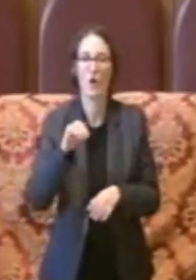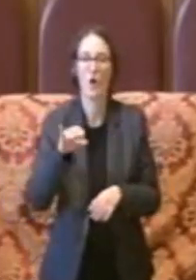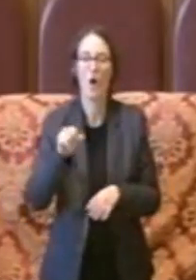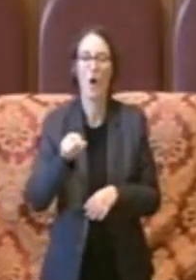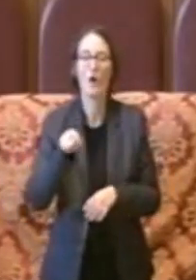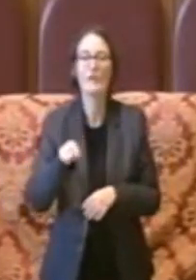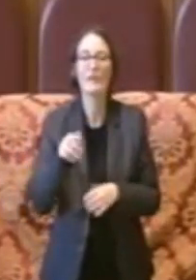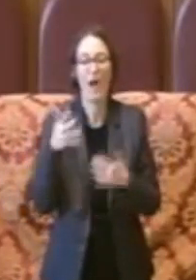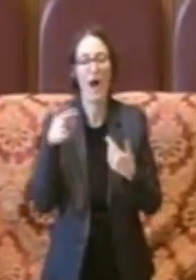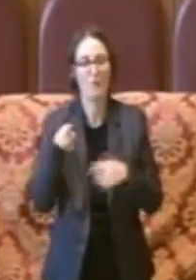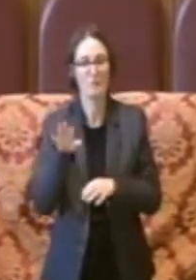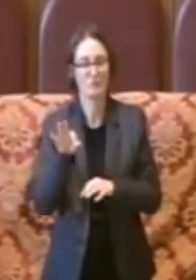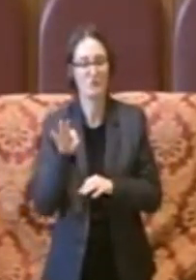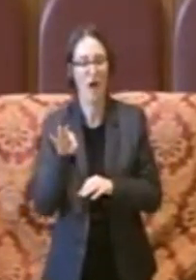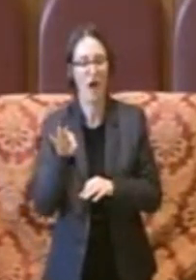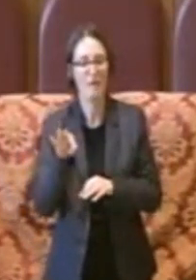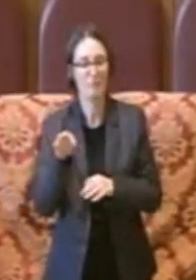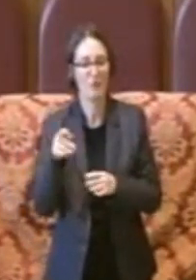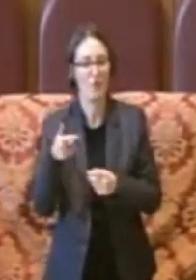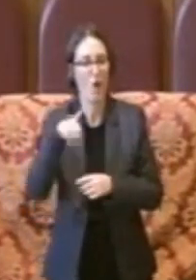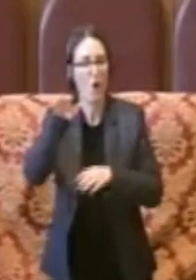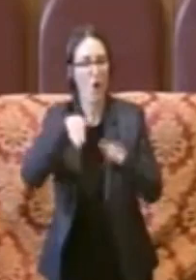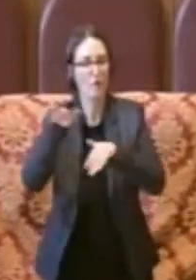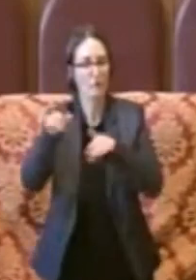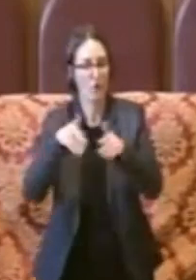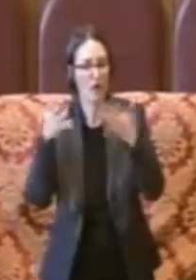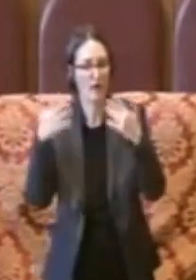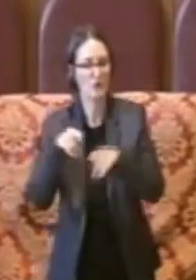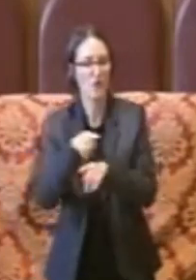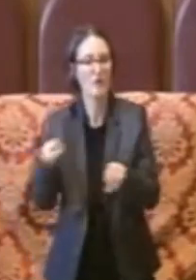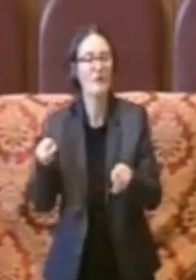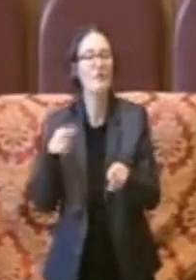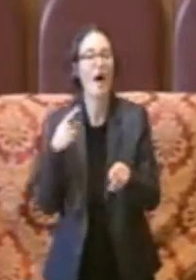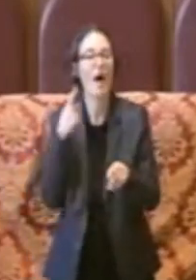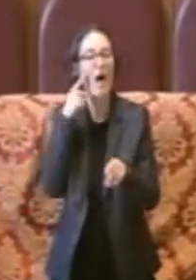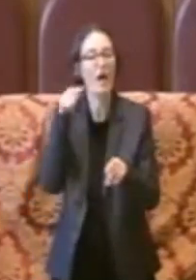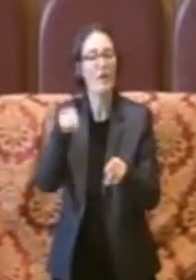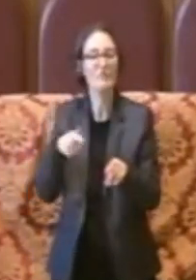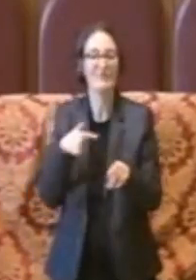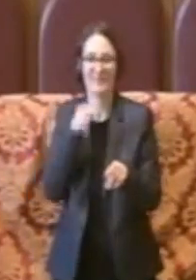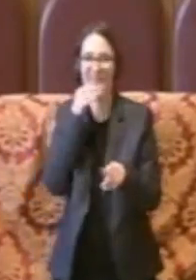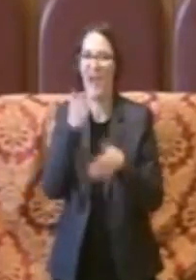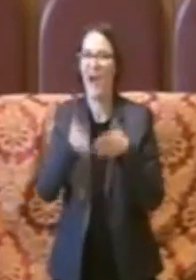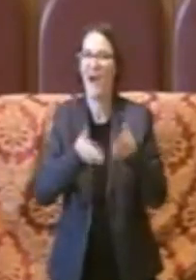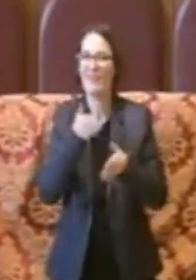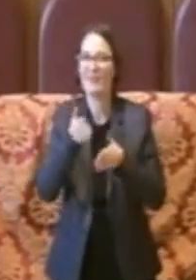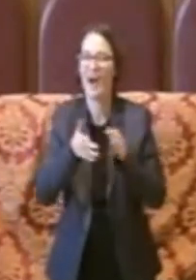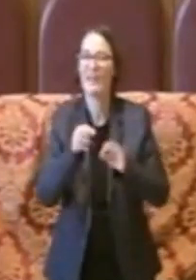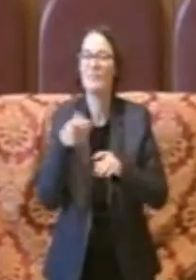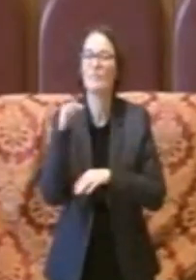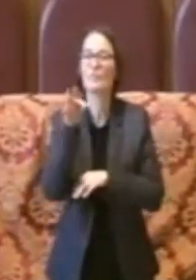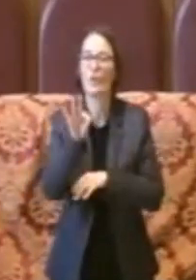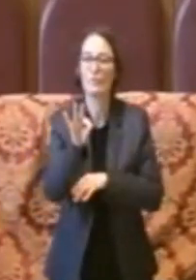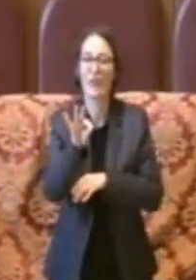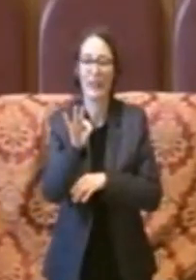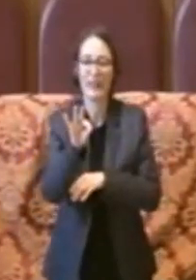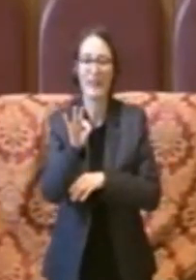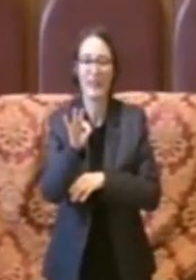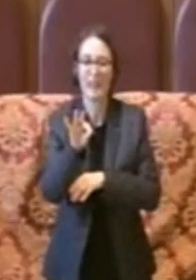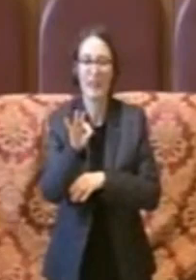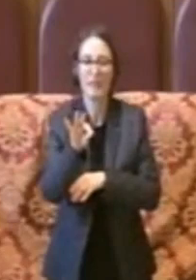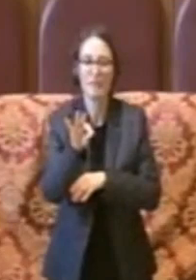serie di convocazioni e che quindi stanno andando avanti e hanno proprio come obiettivo quello di migliorare il